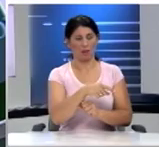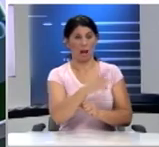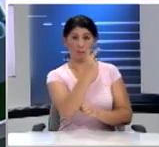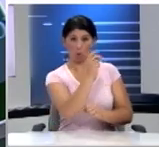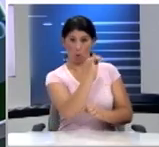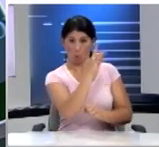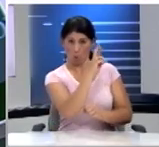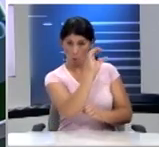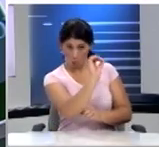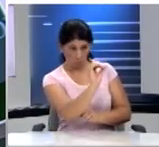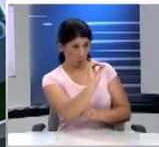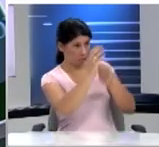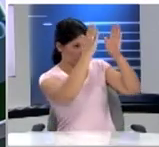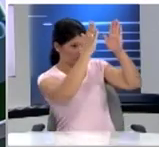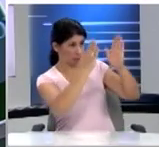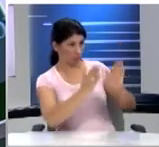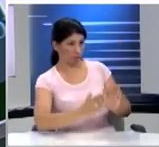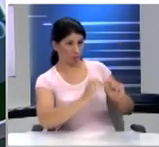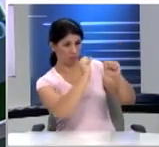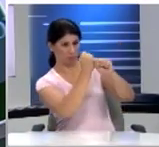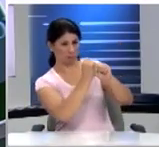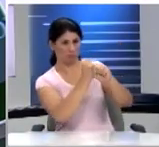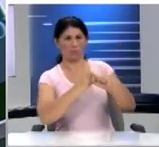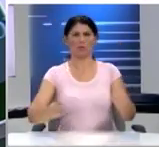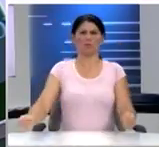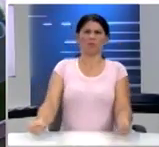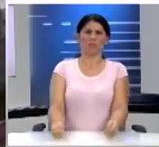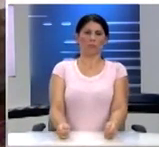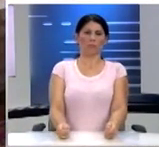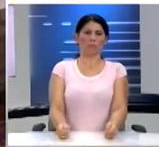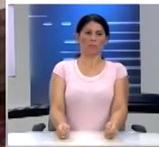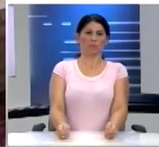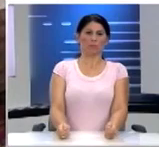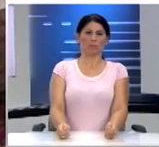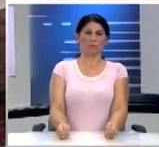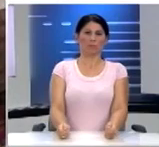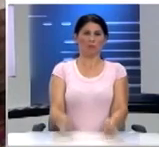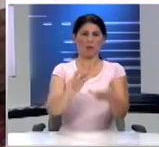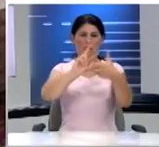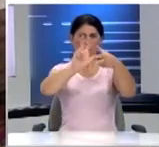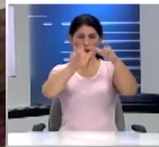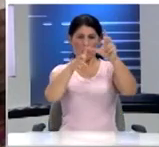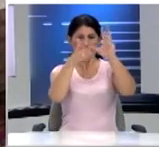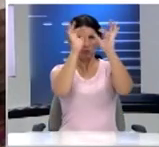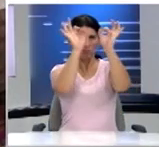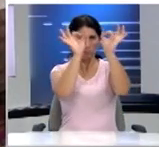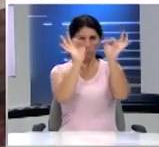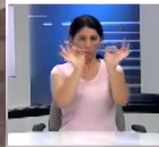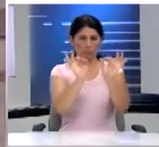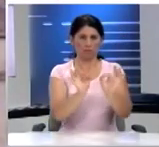κούρο Τον κάπως ακίνητο Με γεωμετρικά χαρακτηριστικά